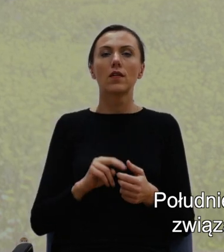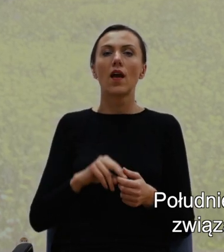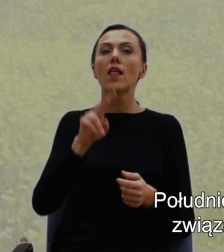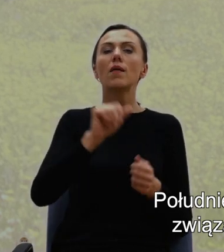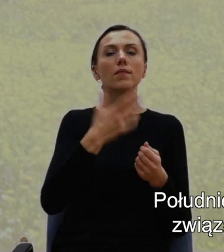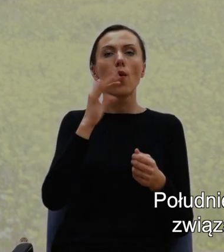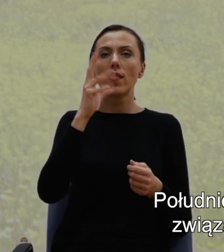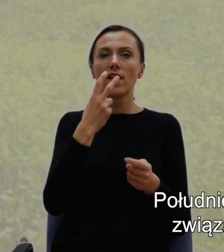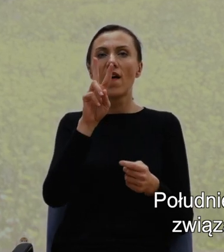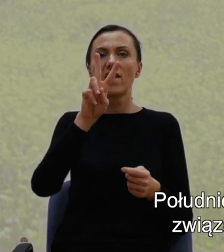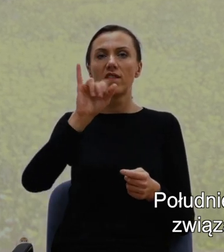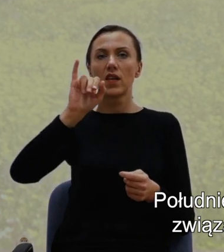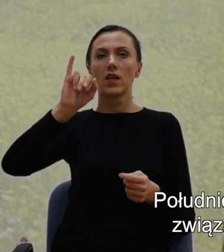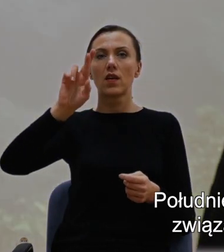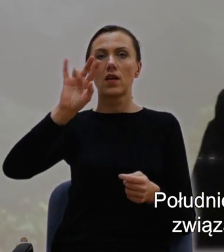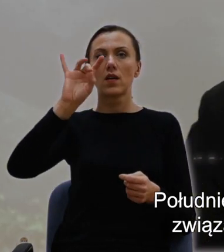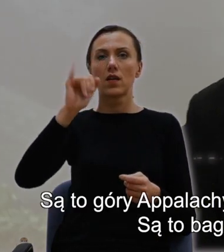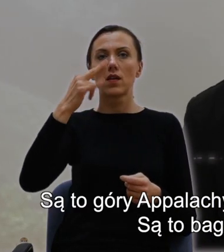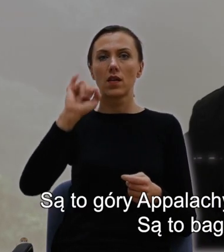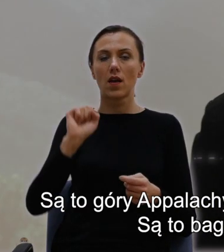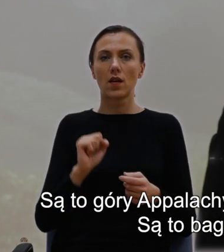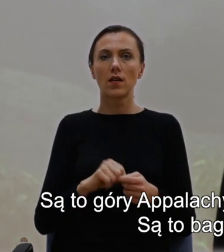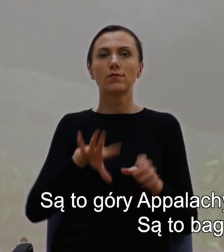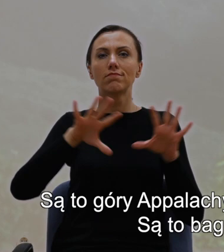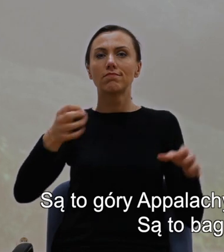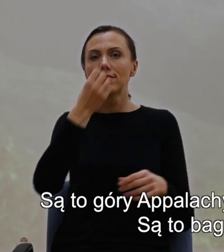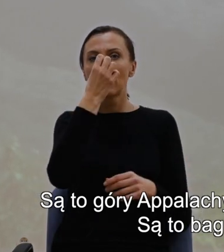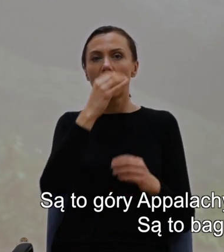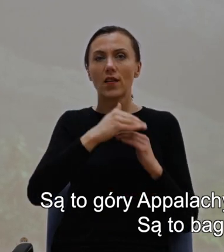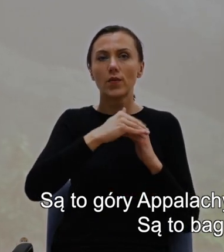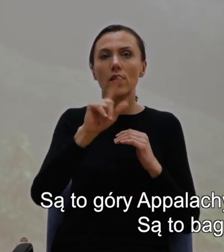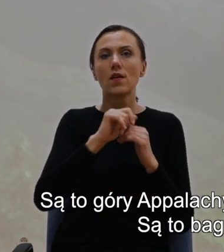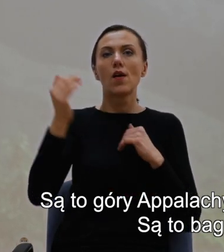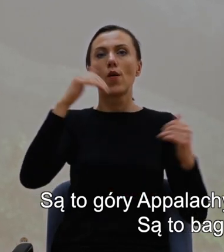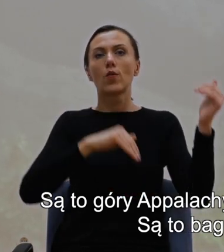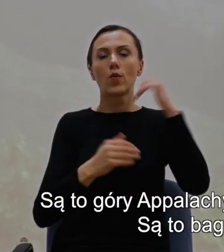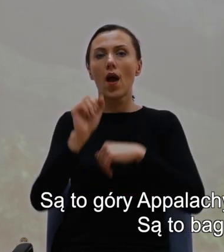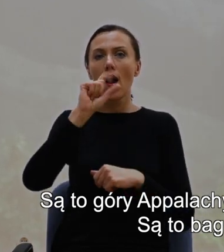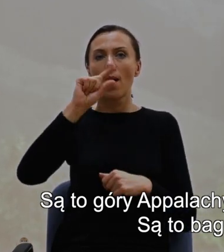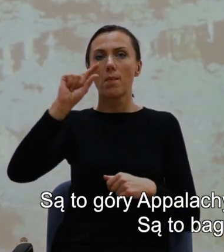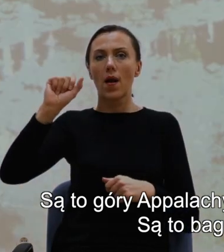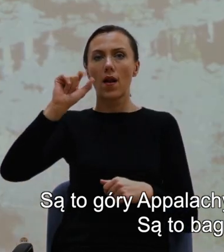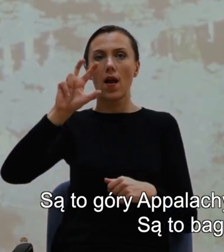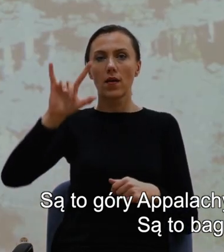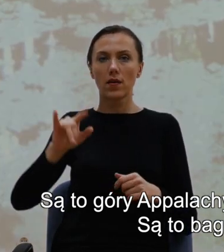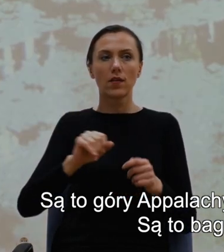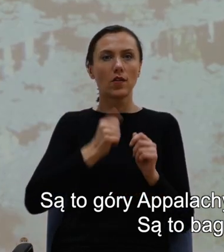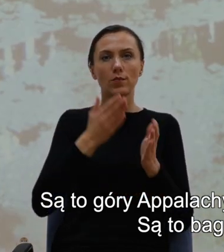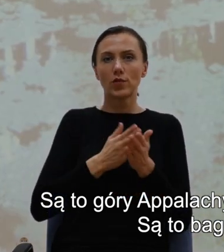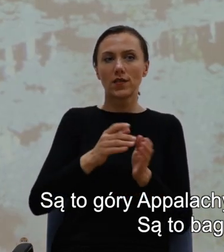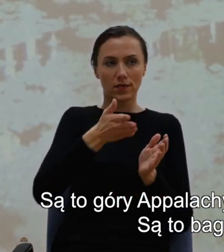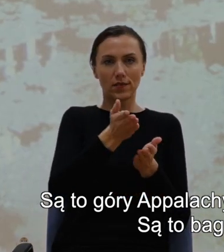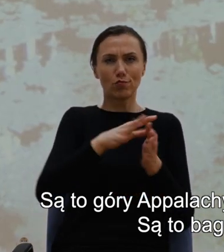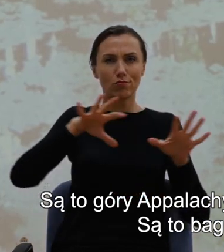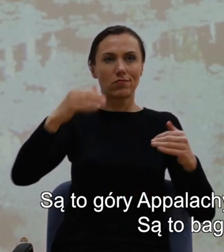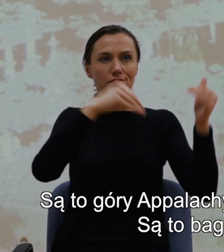pola kwiatów. Są to góry Apallachy, które ciągną się przez większą część południa. Są to